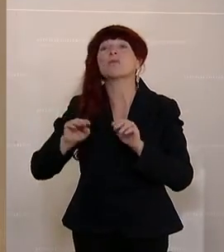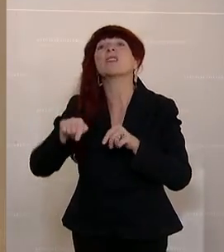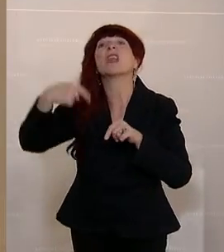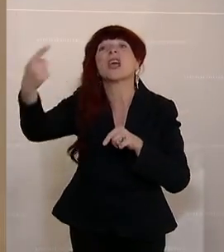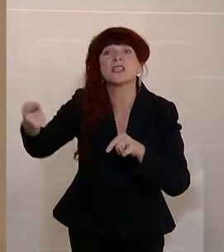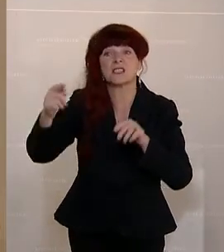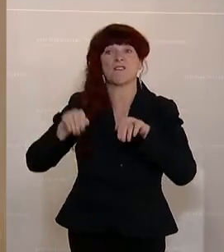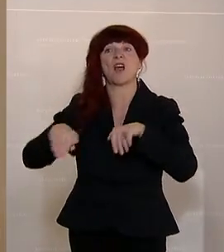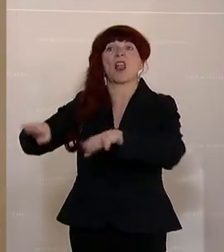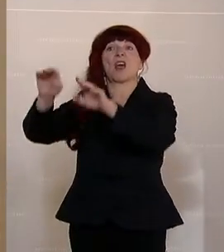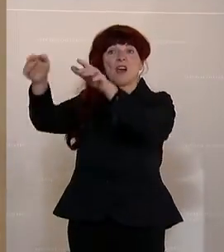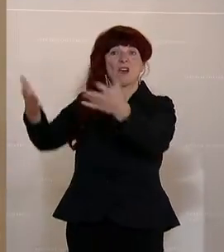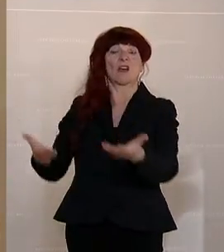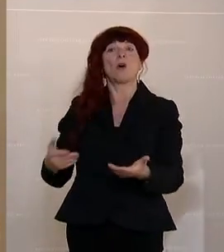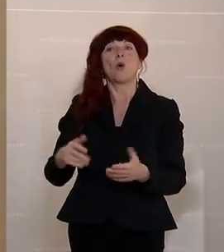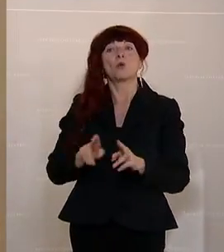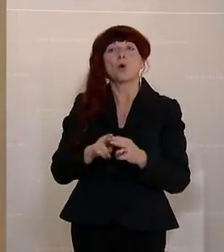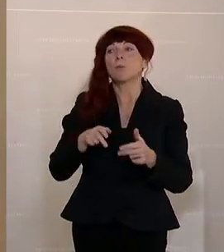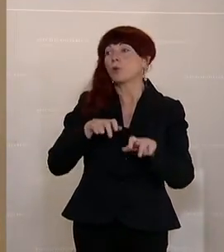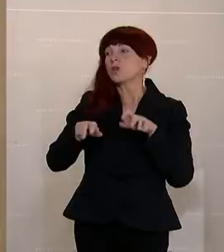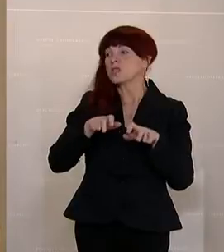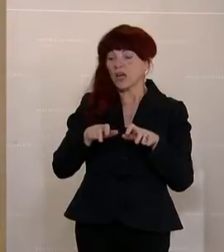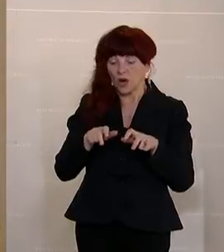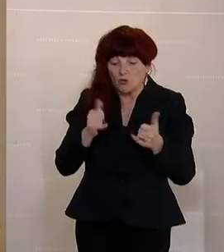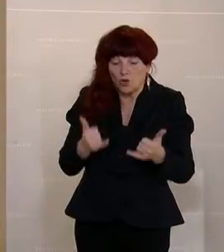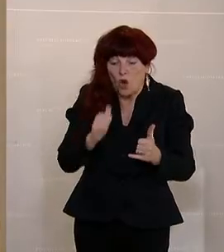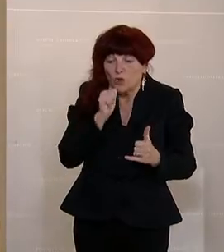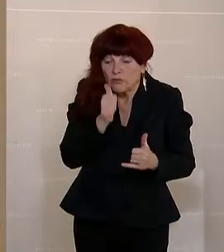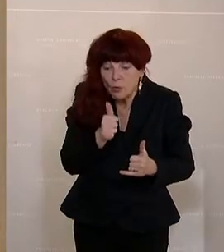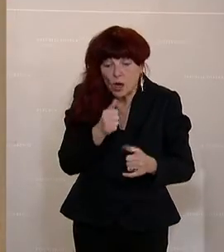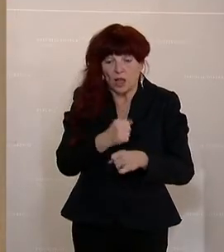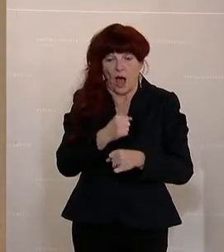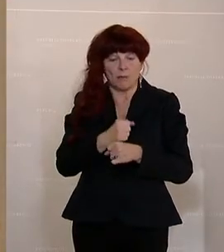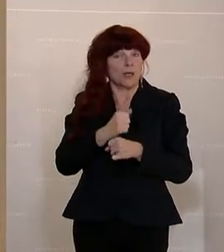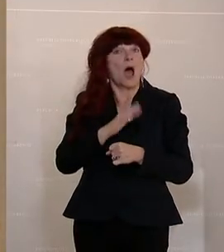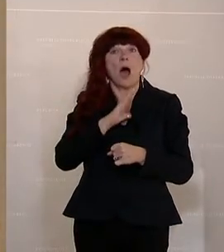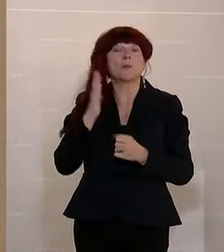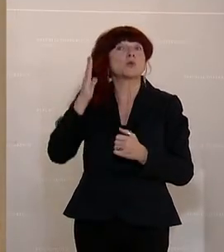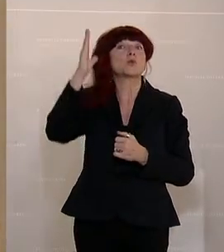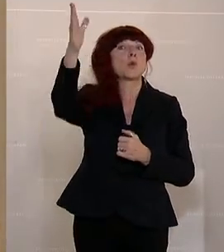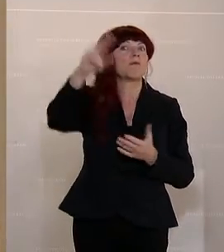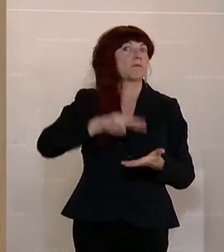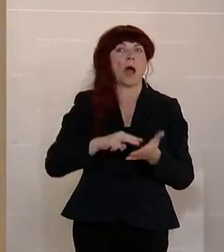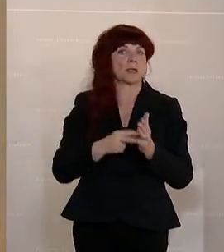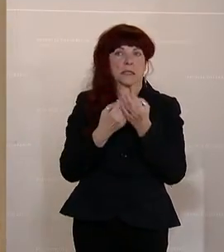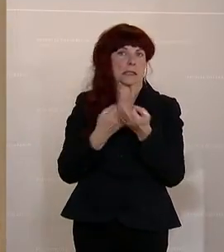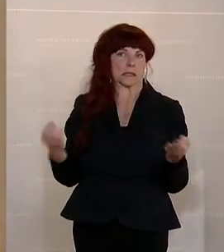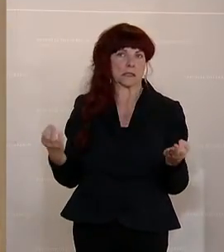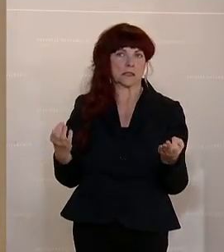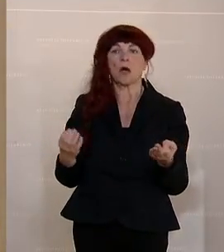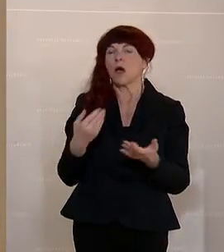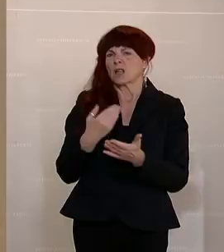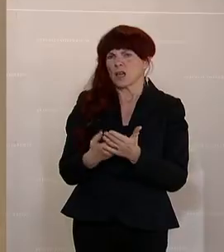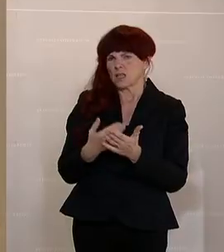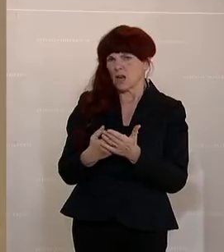die Bundesregierung arbeitet immer von einem Moment auf den anderen und denkt aber gar nicht an die Zukunft. Und so ungefähr kommt uns auch das